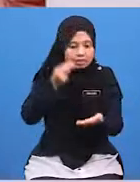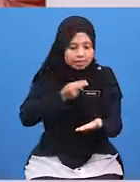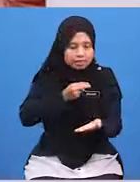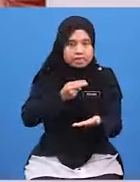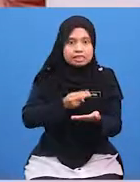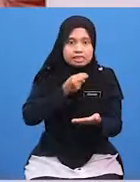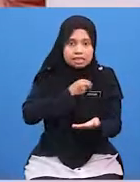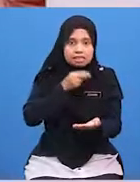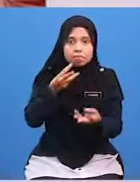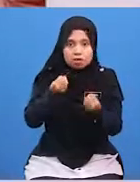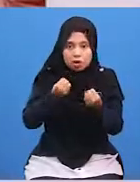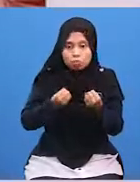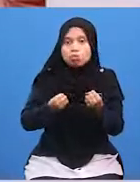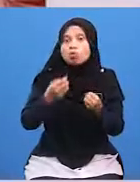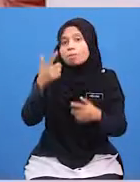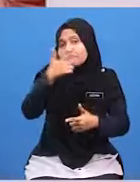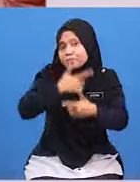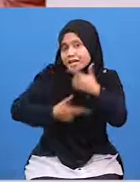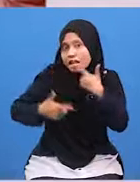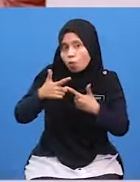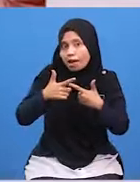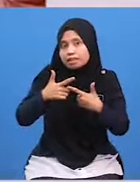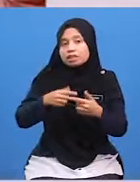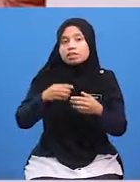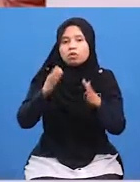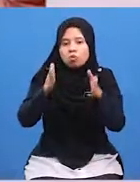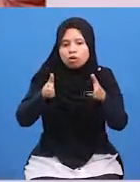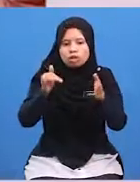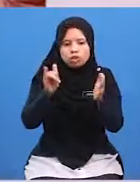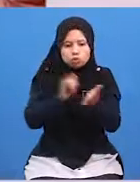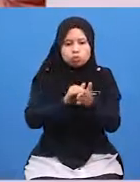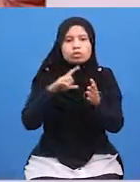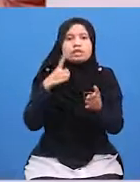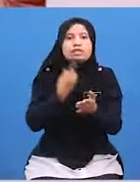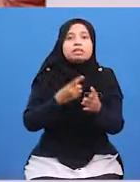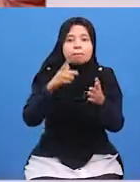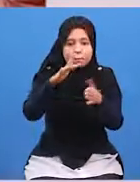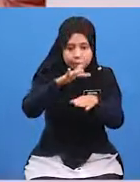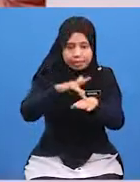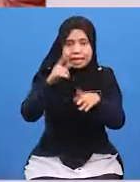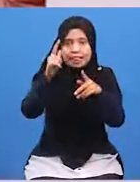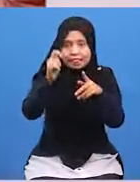meziarahi Orang tersebut, kita panggil tetamu